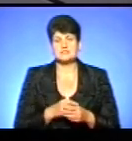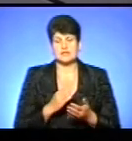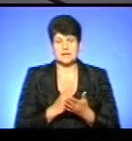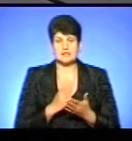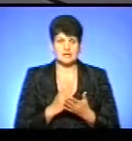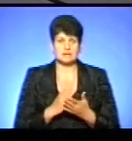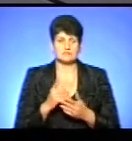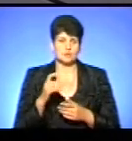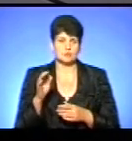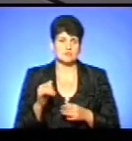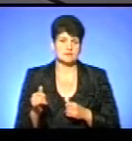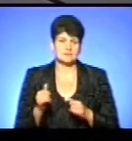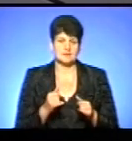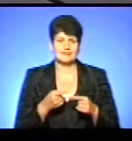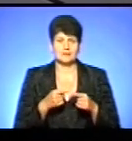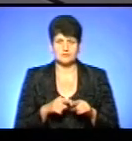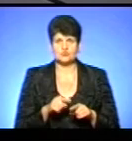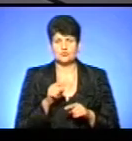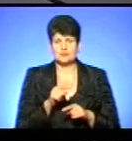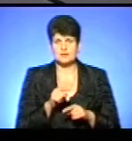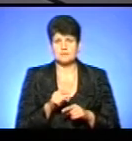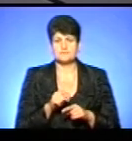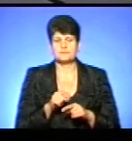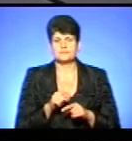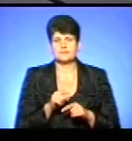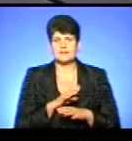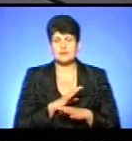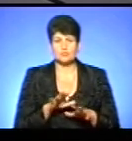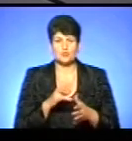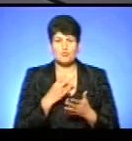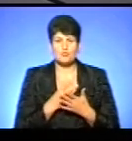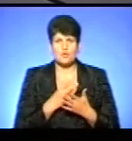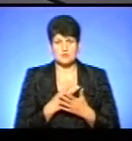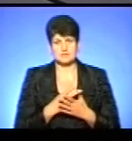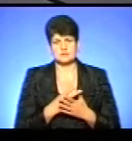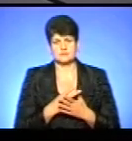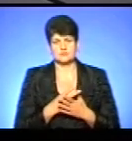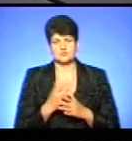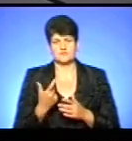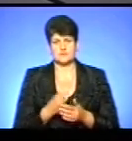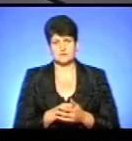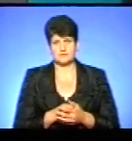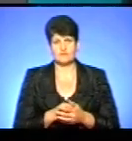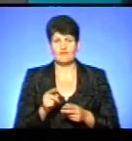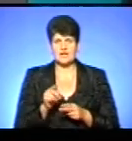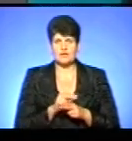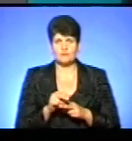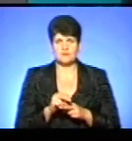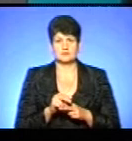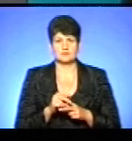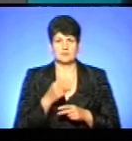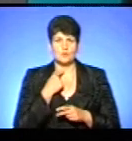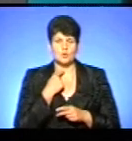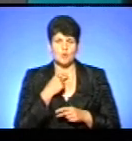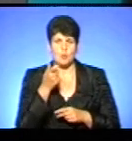стовідсотково забезпечені. Технічно просто там не було показів для того, щоб вакцинувати. Ви лікували горло морозовим?